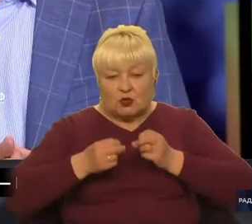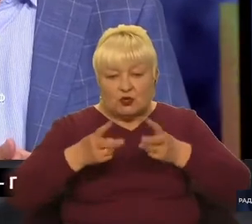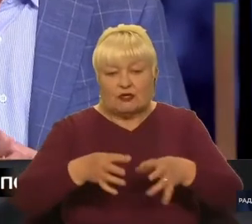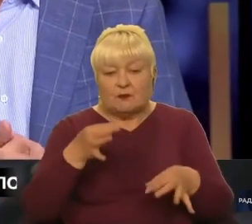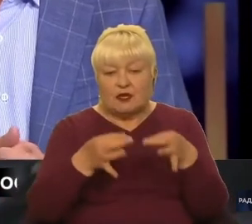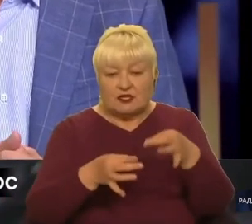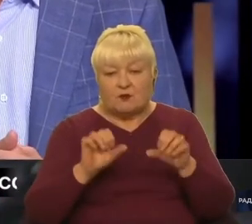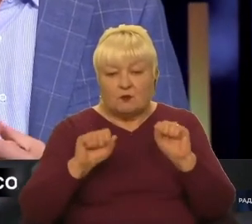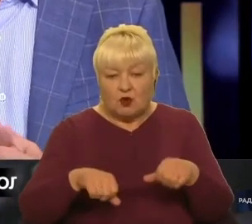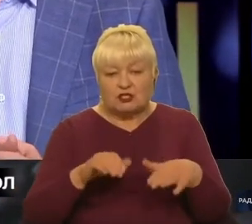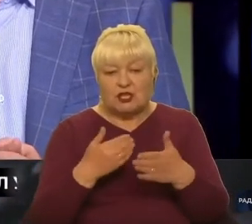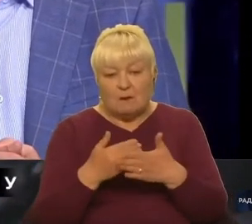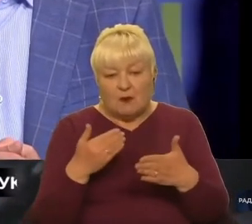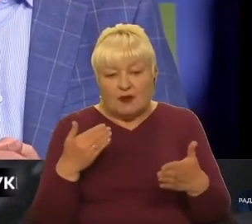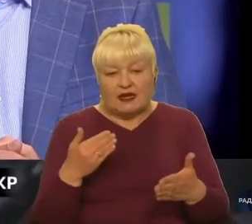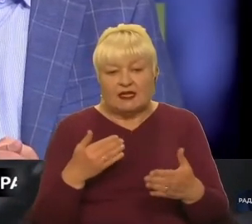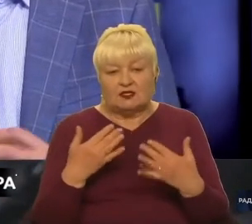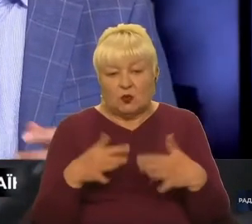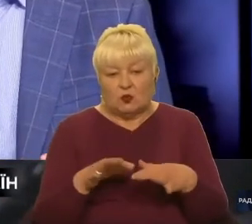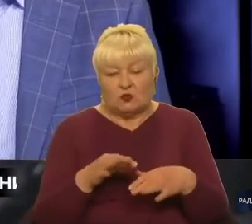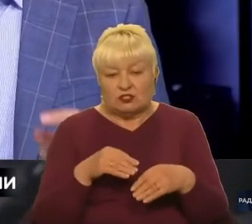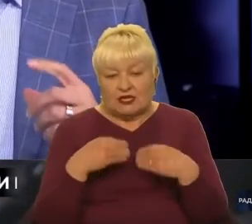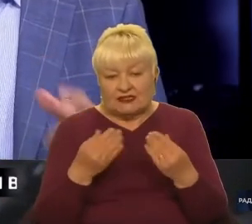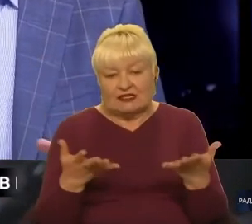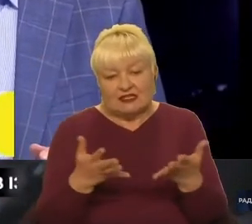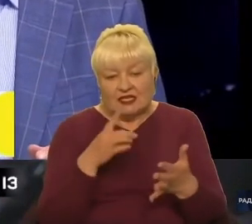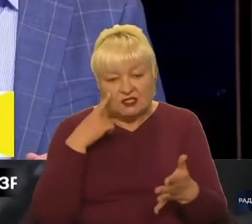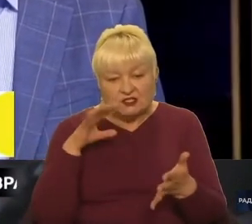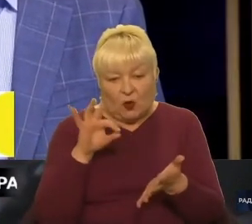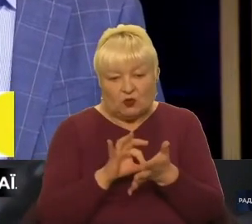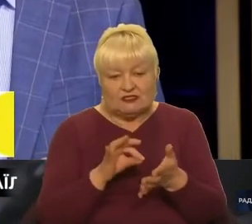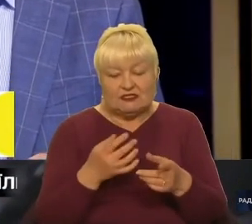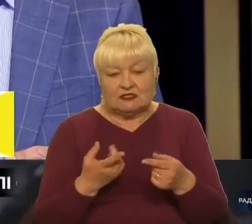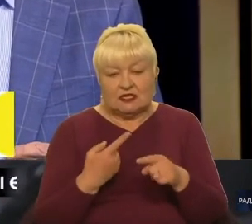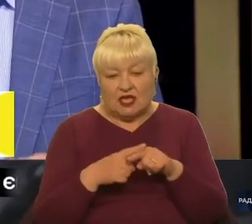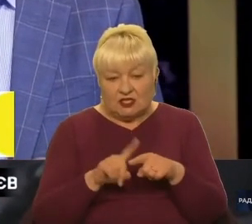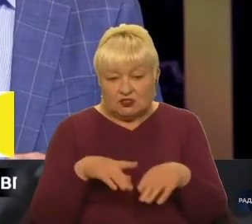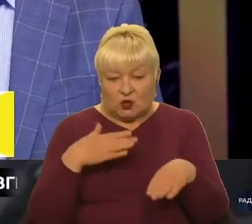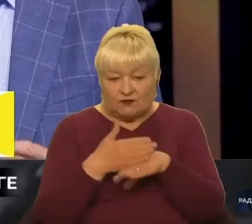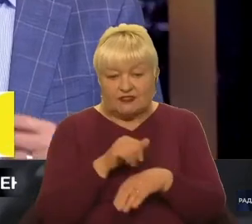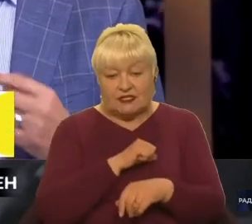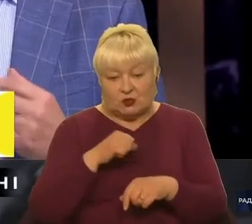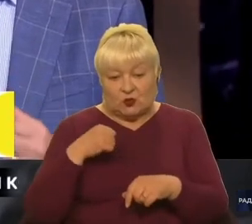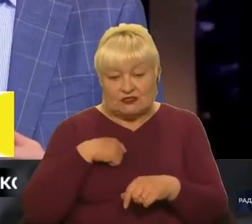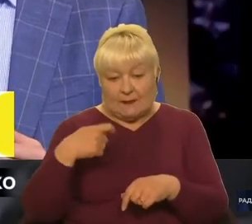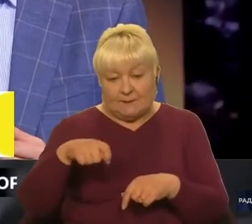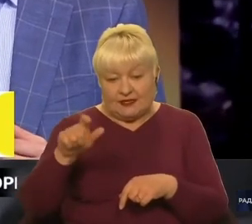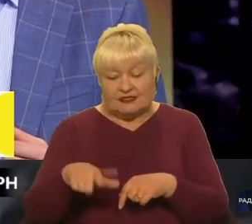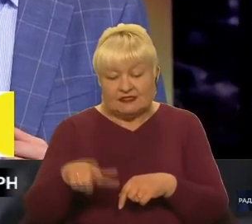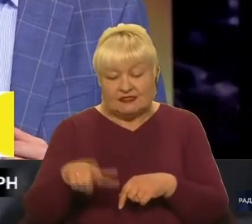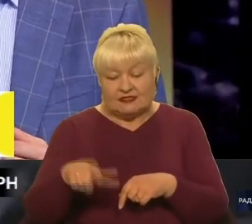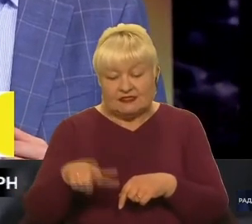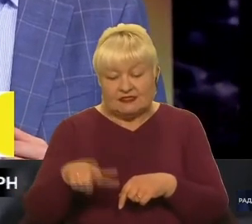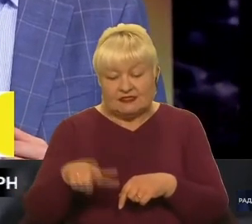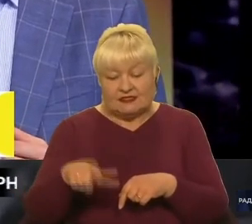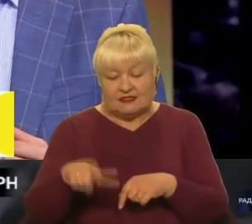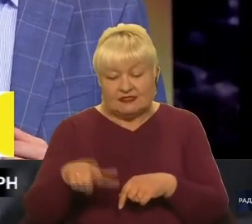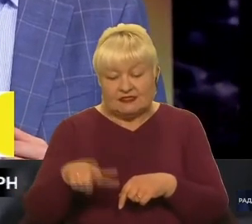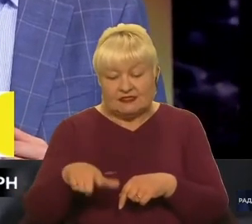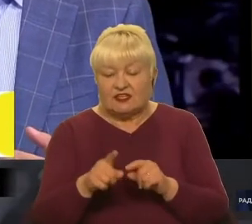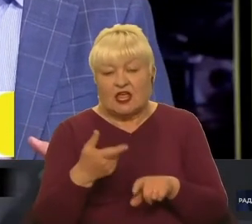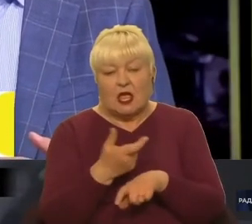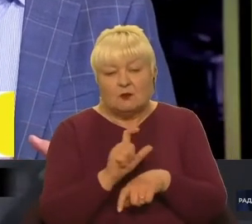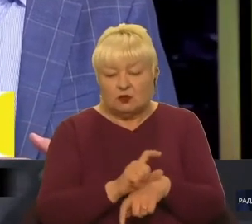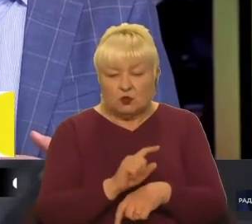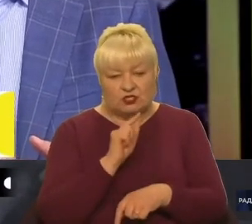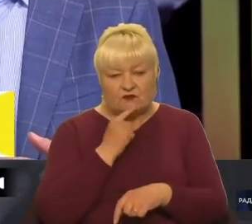попередньо дати якісь оцінки цього візиту. І сам президент сказав, що під час війни йому дуже